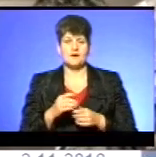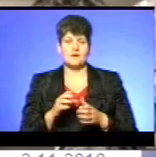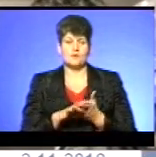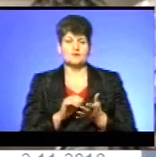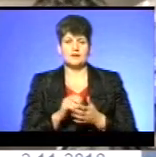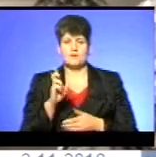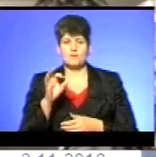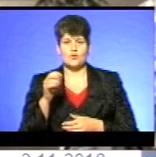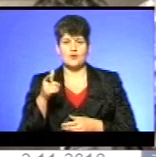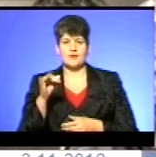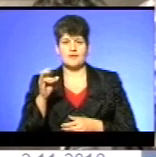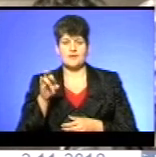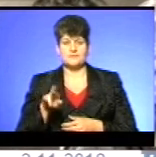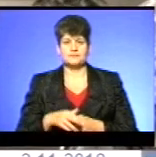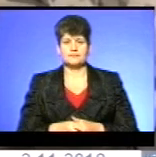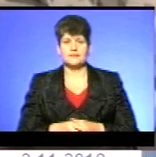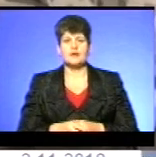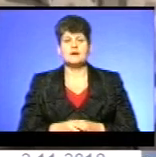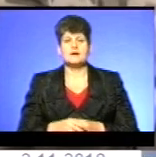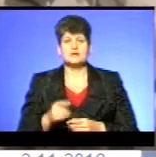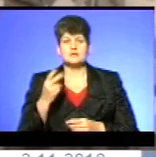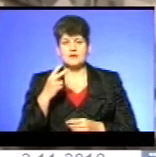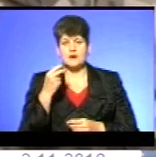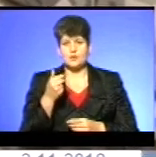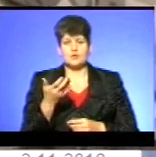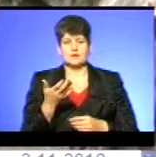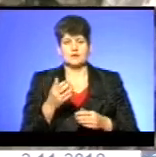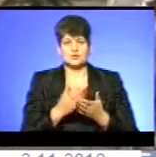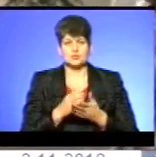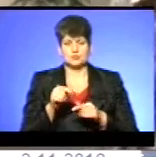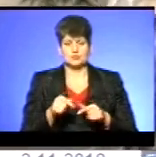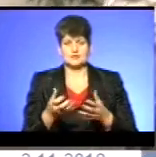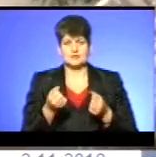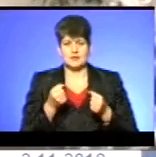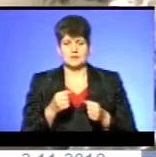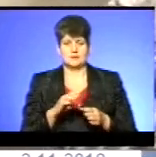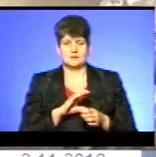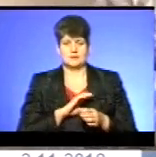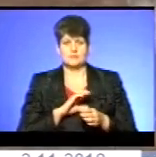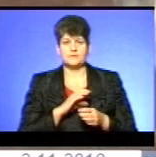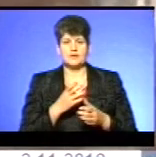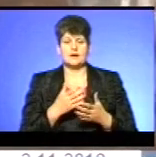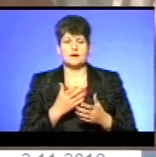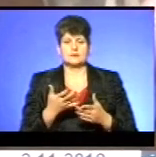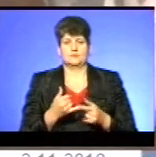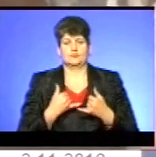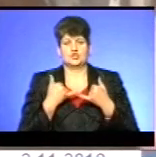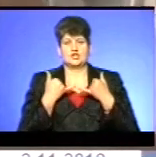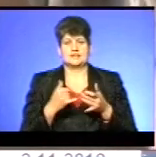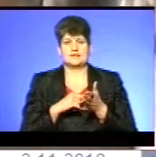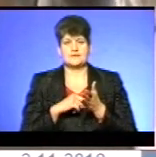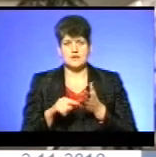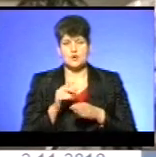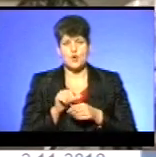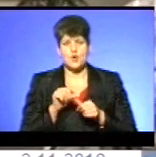Військовослужбовець Дем'ян Танський, який служить у бригаді два роки, отримав нагрудний знак. Почасна відзнака 44-ї окремої артилерійської